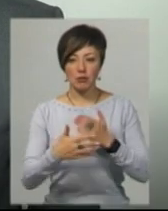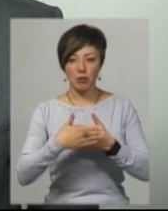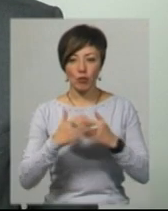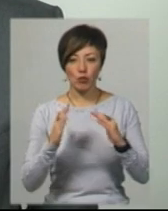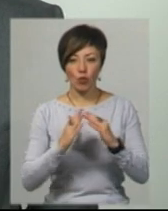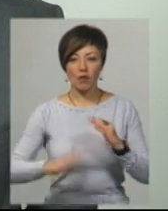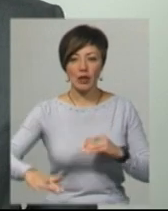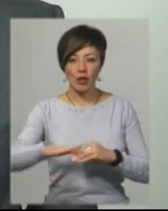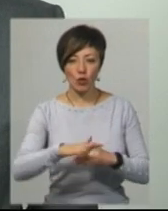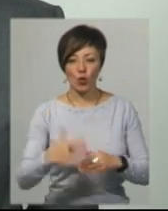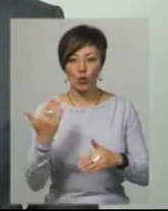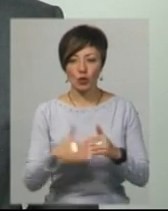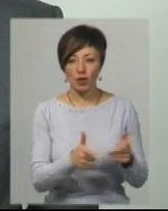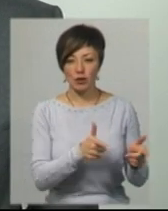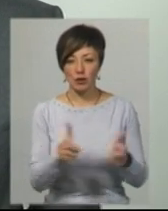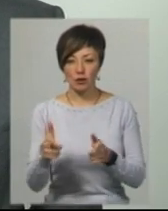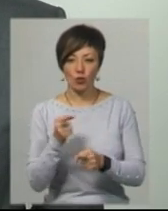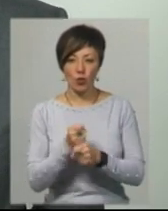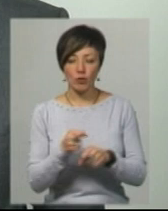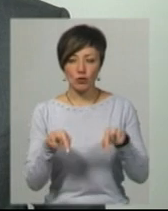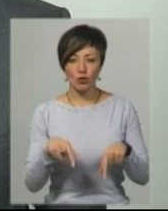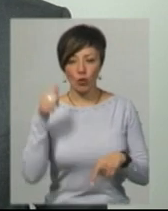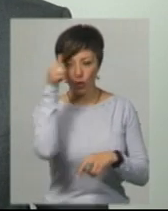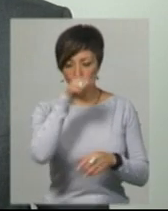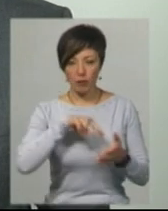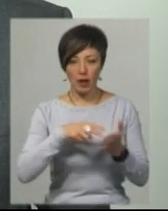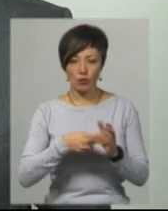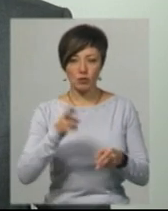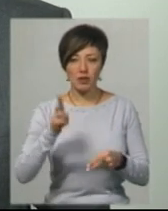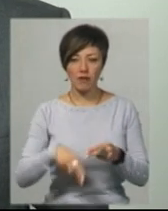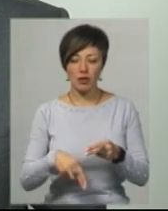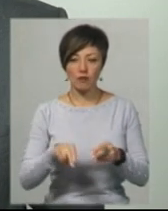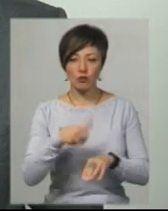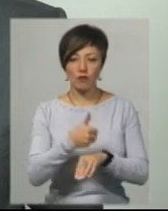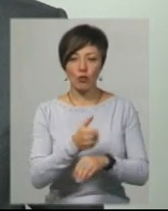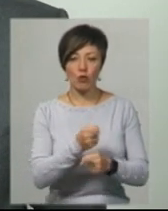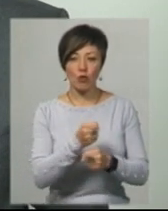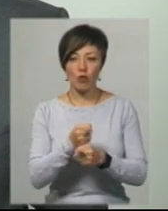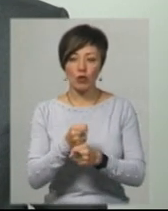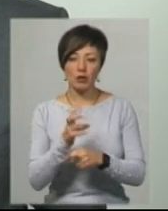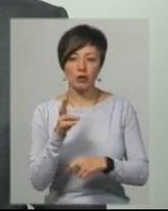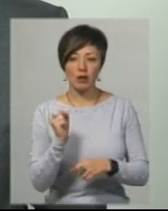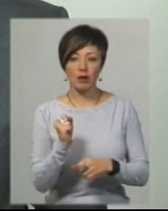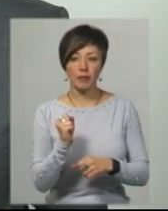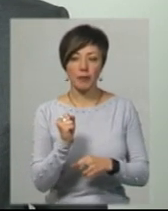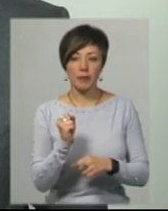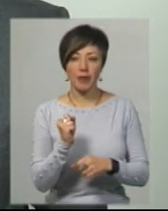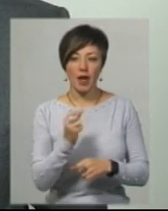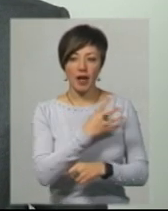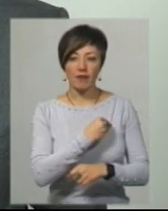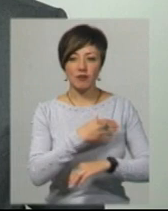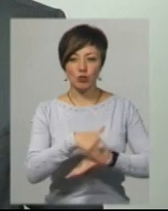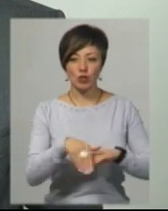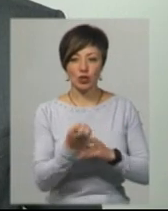зроблено. Цього року плануємо завершити в основному роботи на Львівському шоссе